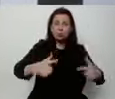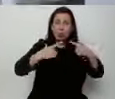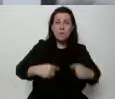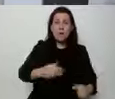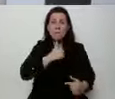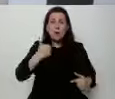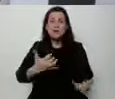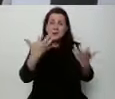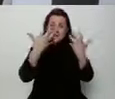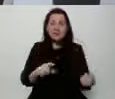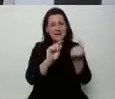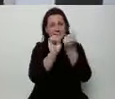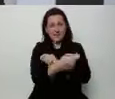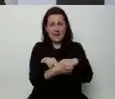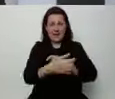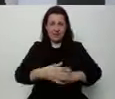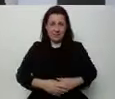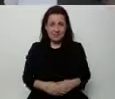zmiany.